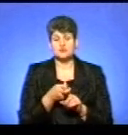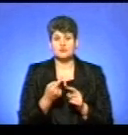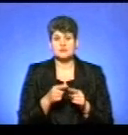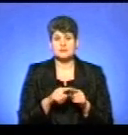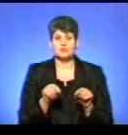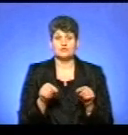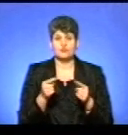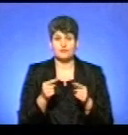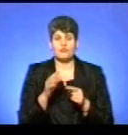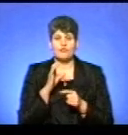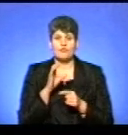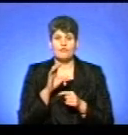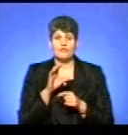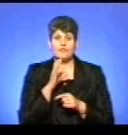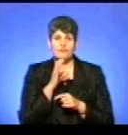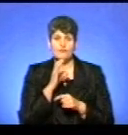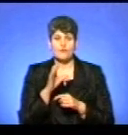так звані вовко-собаки.